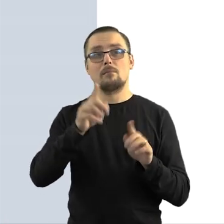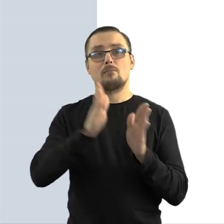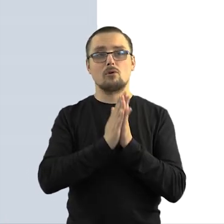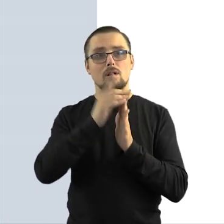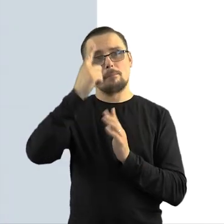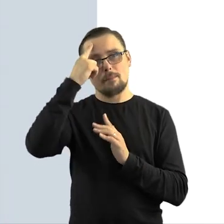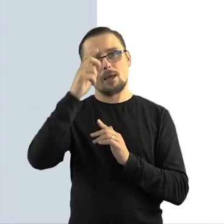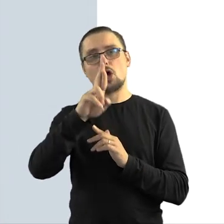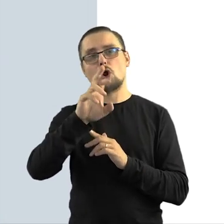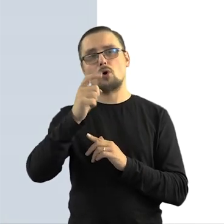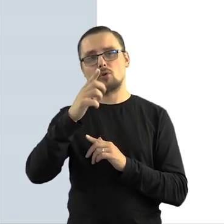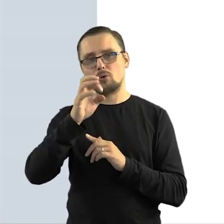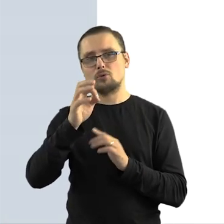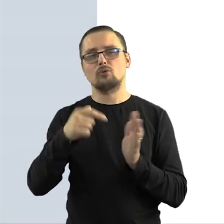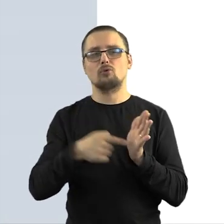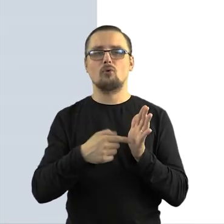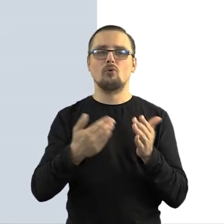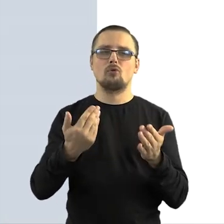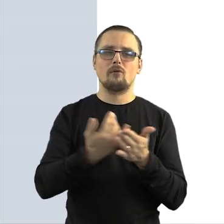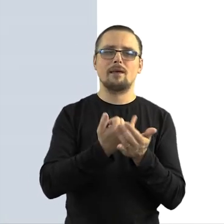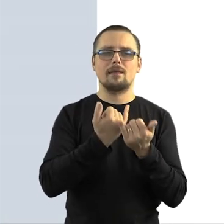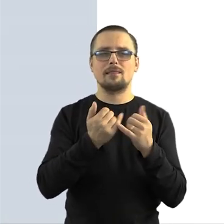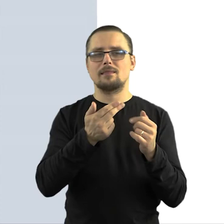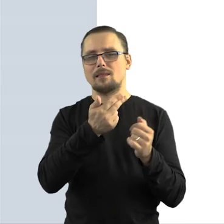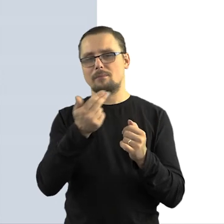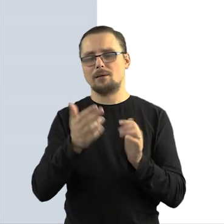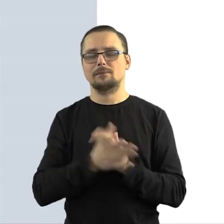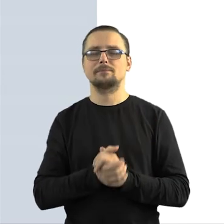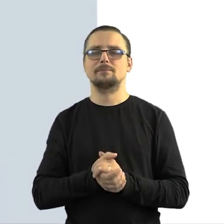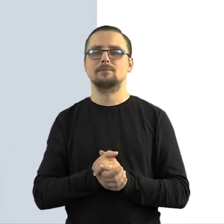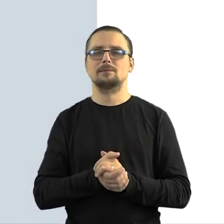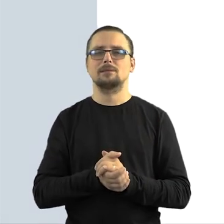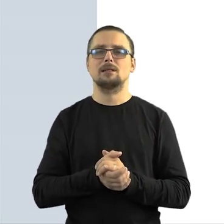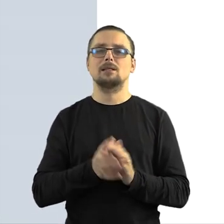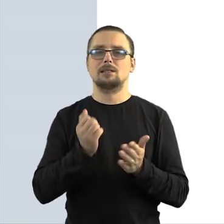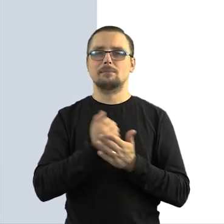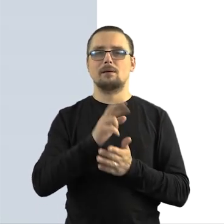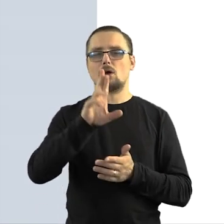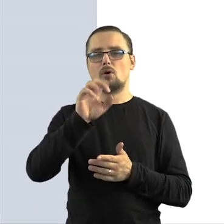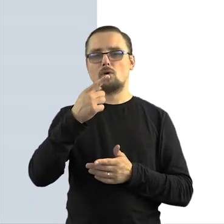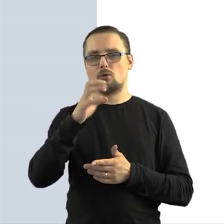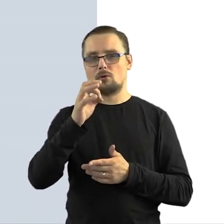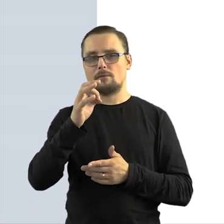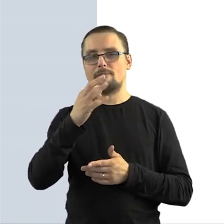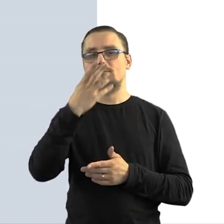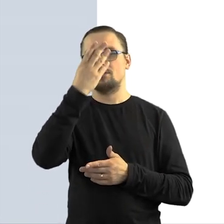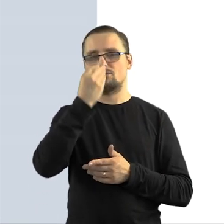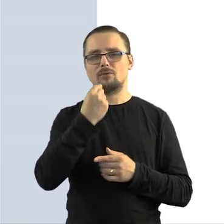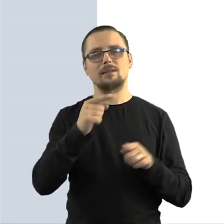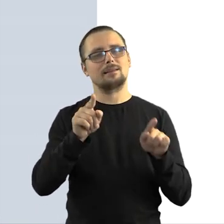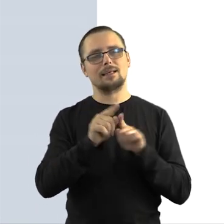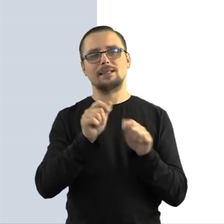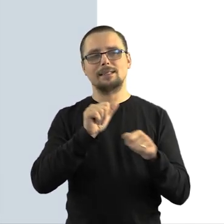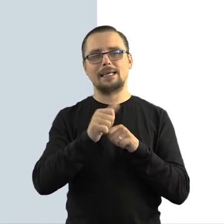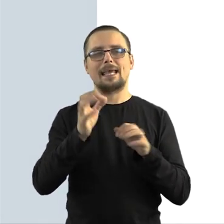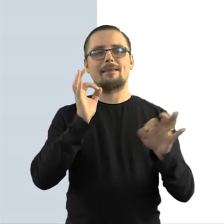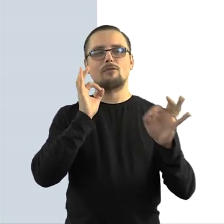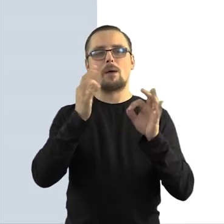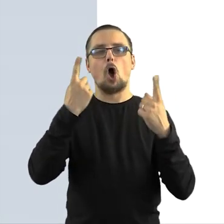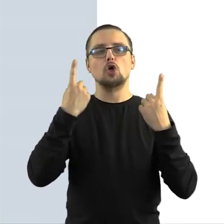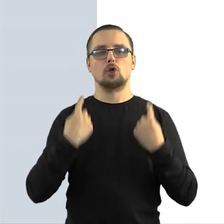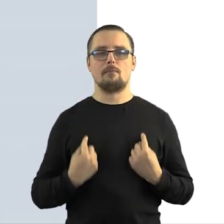zadbać. Również w czasach RODO, proszę pamiętać, to też zupełnie inny temat na jakieś kolejne szkolenie, że w kontekście RODO